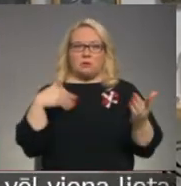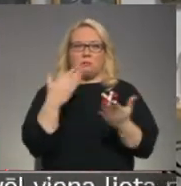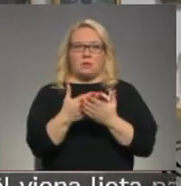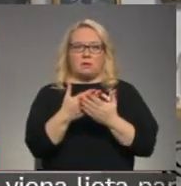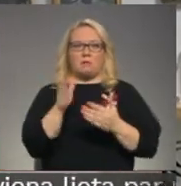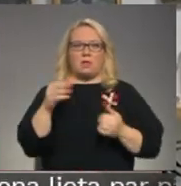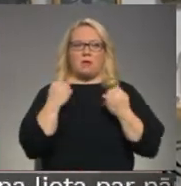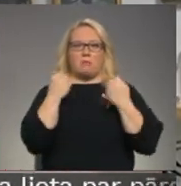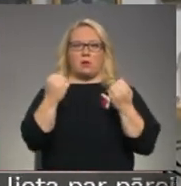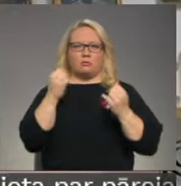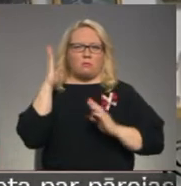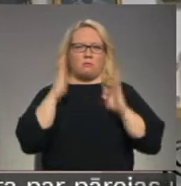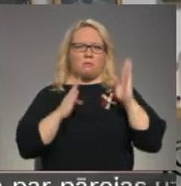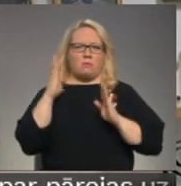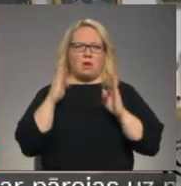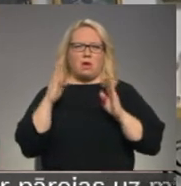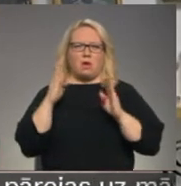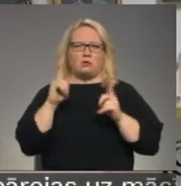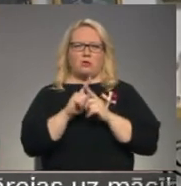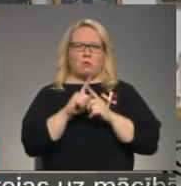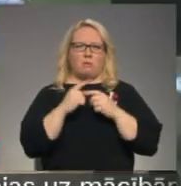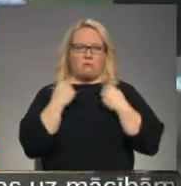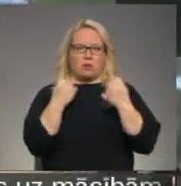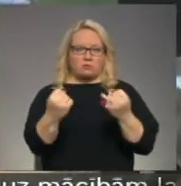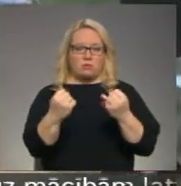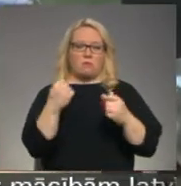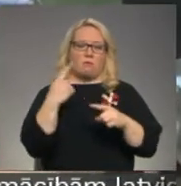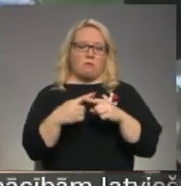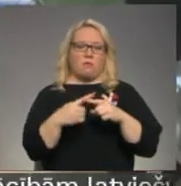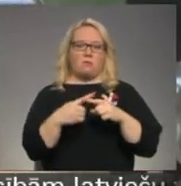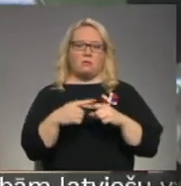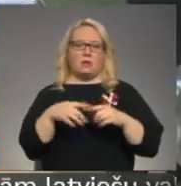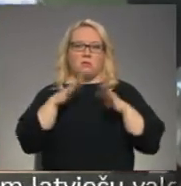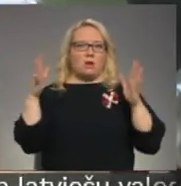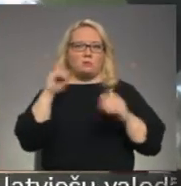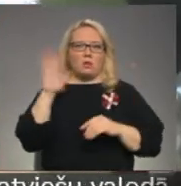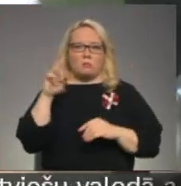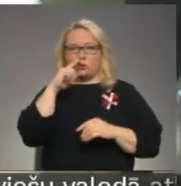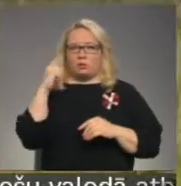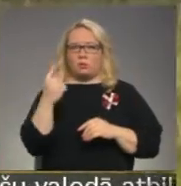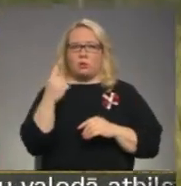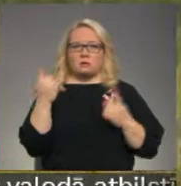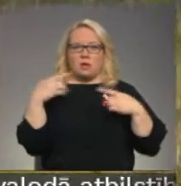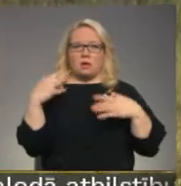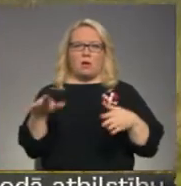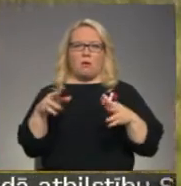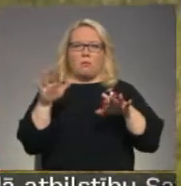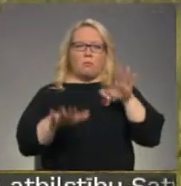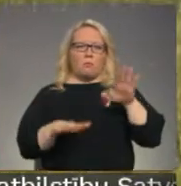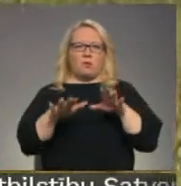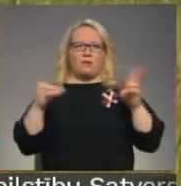brauc ar savu mežu visur kājēju. Nu, es daudz nedomāju, es biju stundas laikā, es biju jau galā jau. Pūru uzdega,